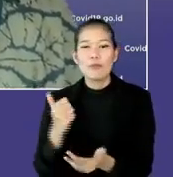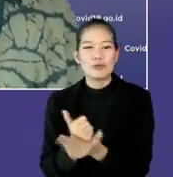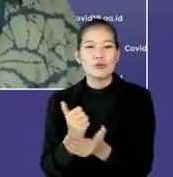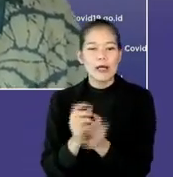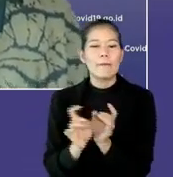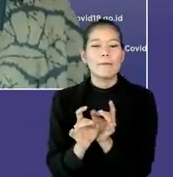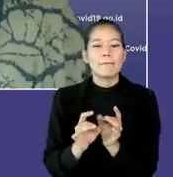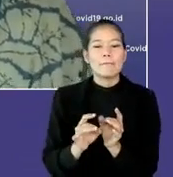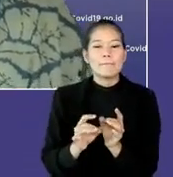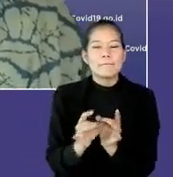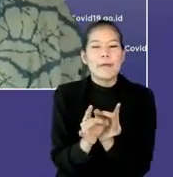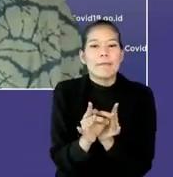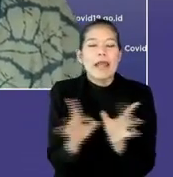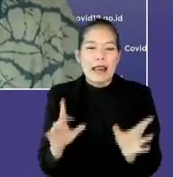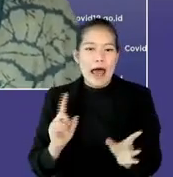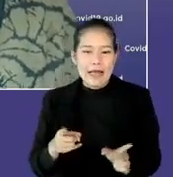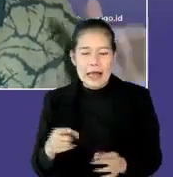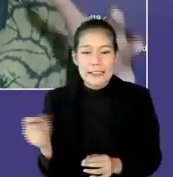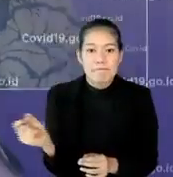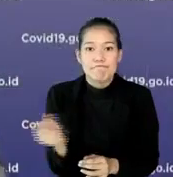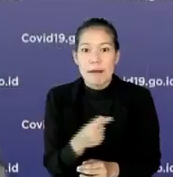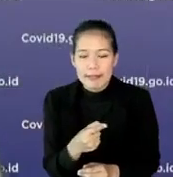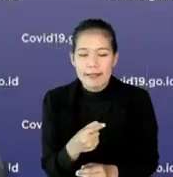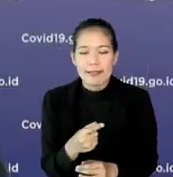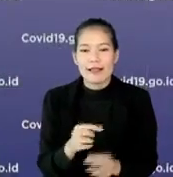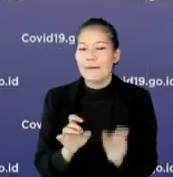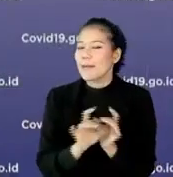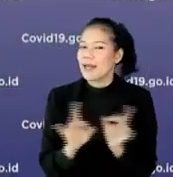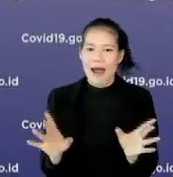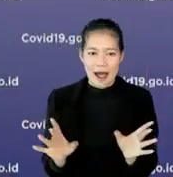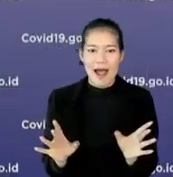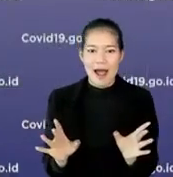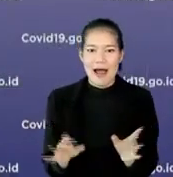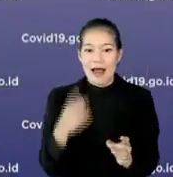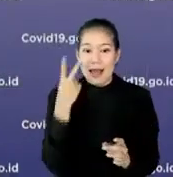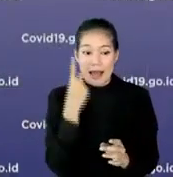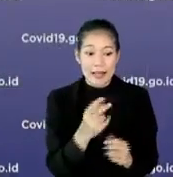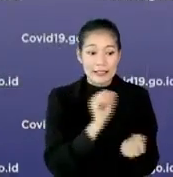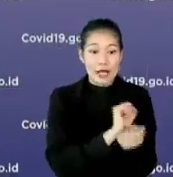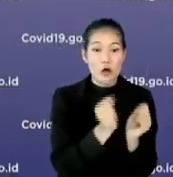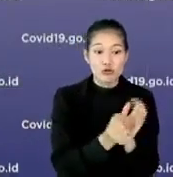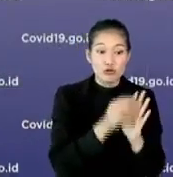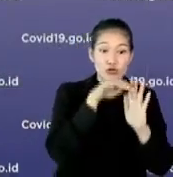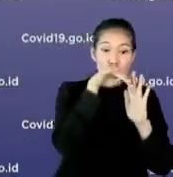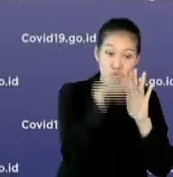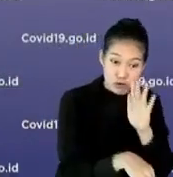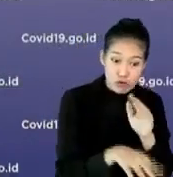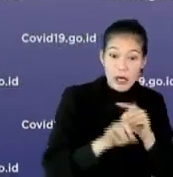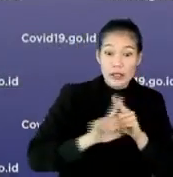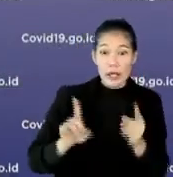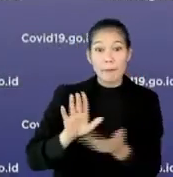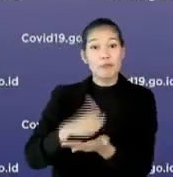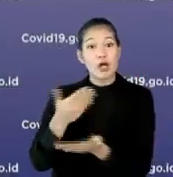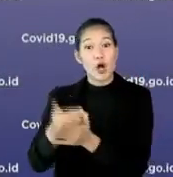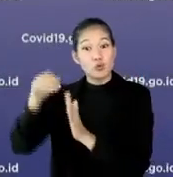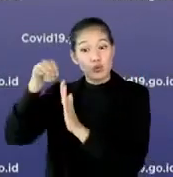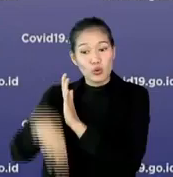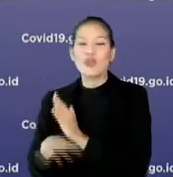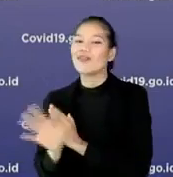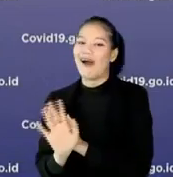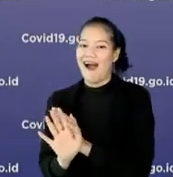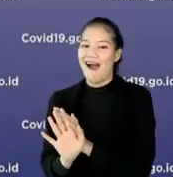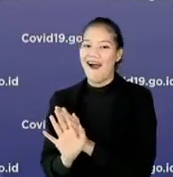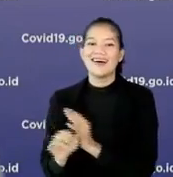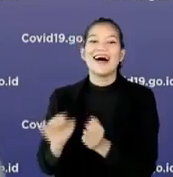perbedaan kecepatan antara mobilitas nih kita tahan, penambahan kasus berkurang, kematian tidak langsung serta merta berkurang juga. Butuh waktu